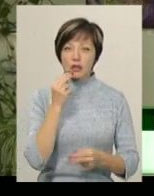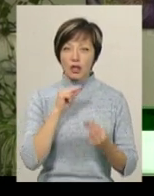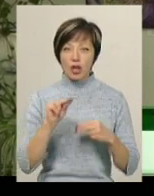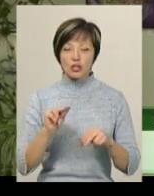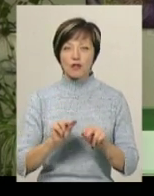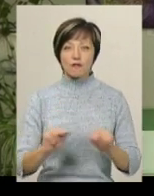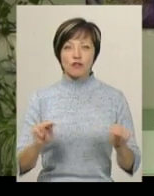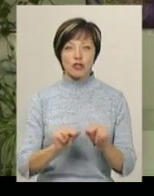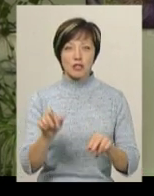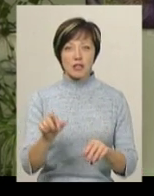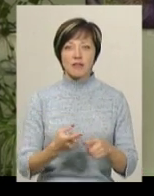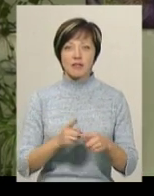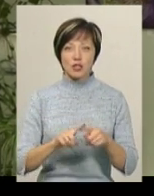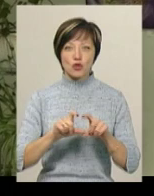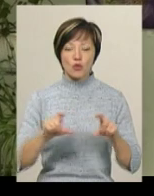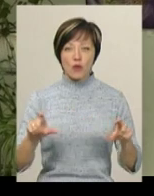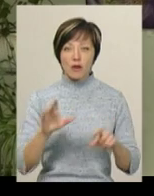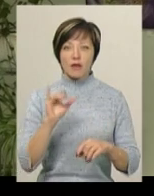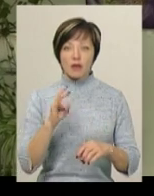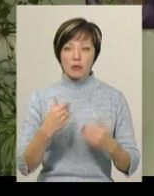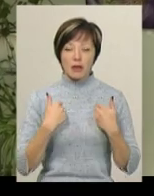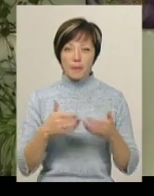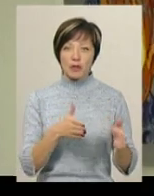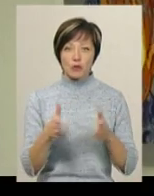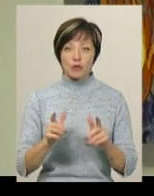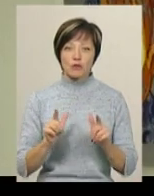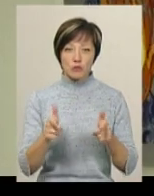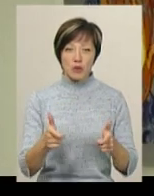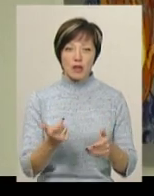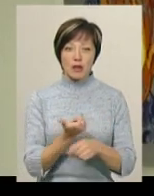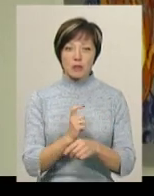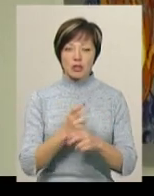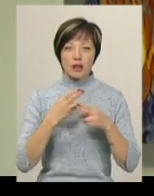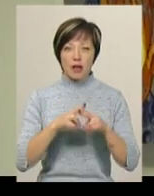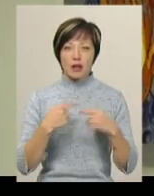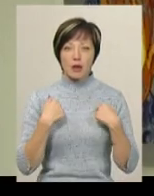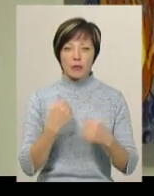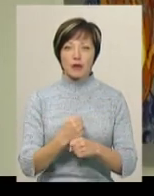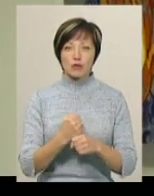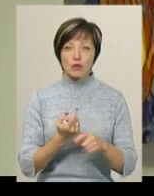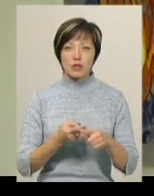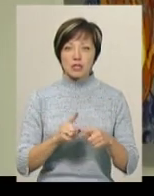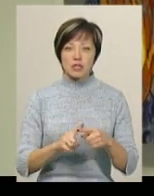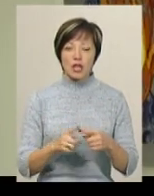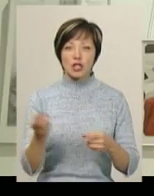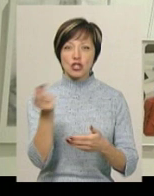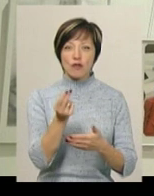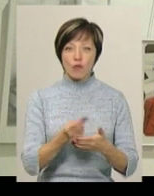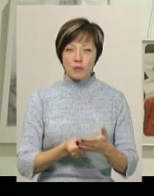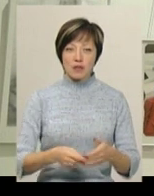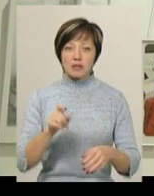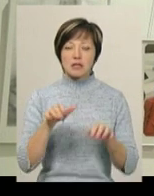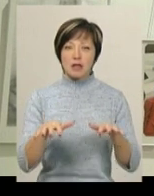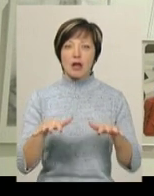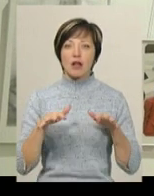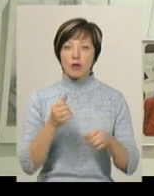вчитель в цій школі, і він мене підготує для вступу. Найбільша техніка, в якій я працюю, це живопис. У залах